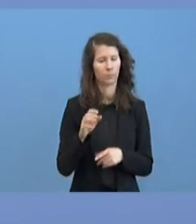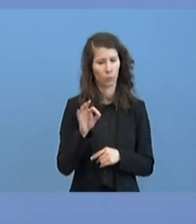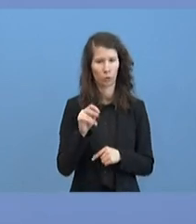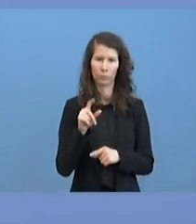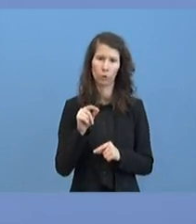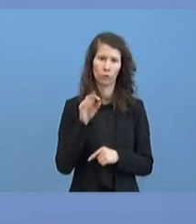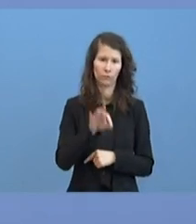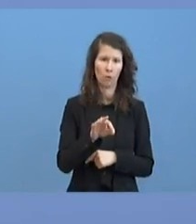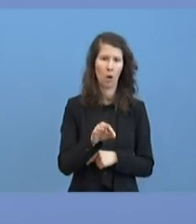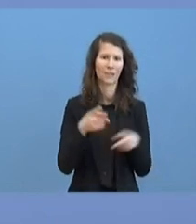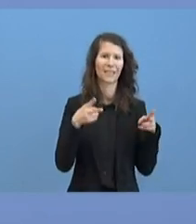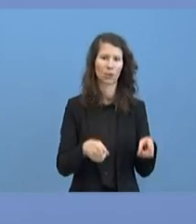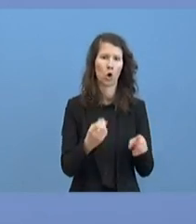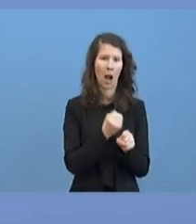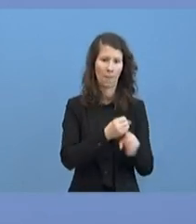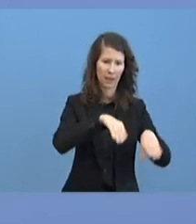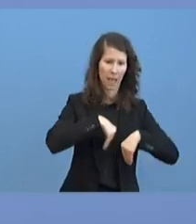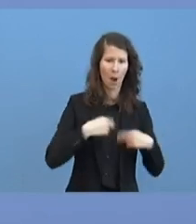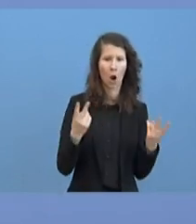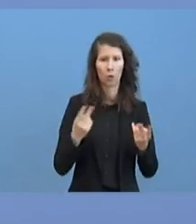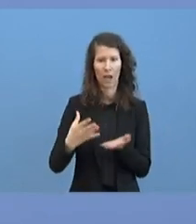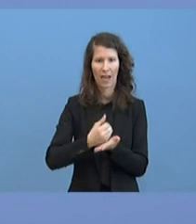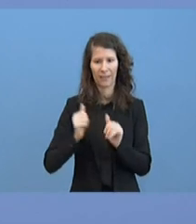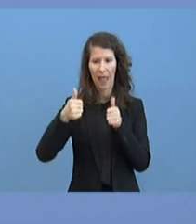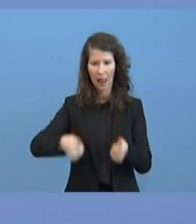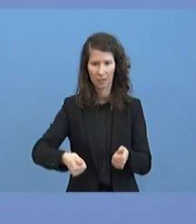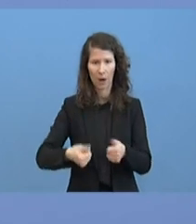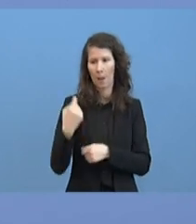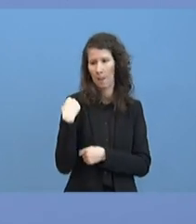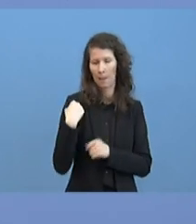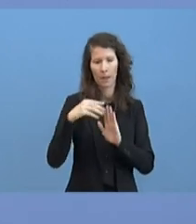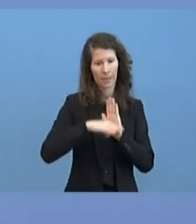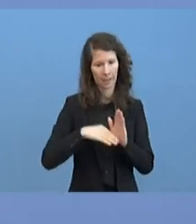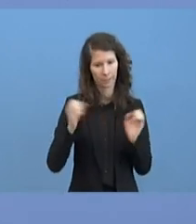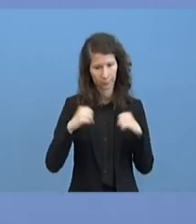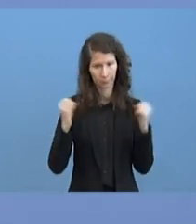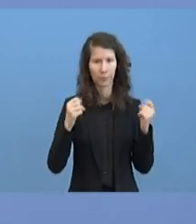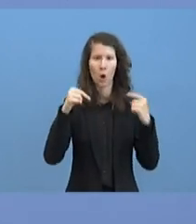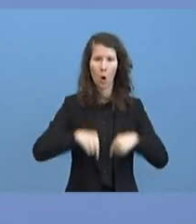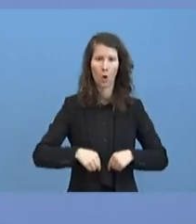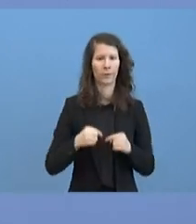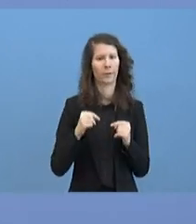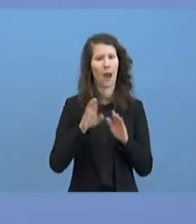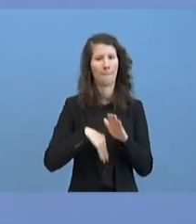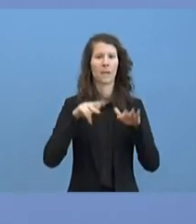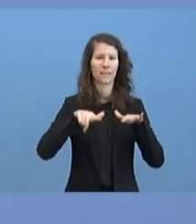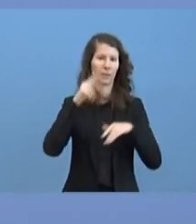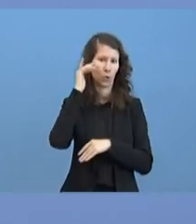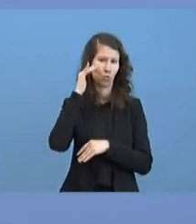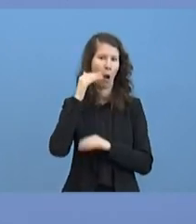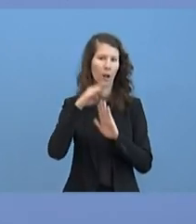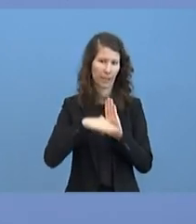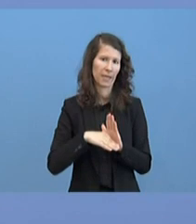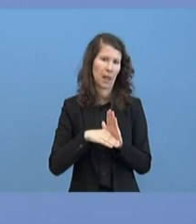Saisonarbeitnehmer entschieden wurden und ab heute um 17 Uhr dann greifen. Demzufolge wird